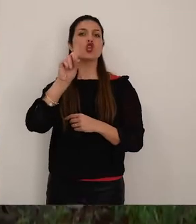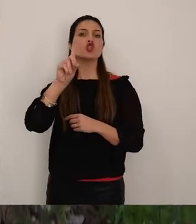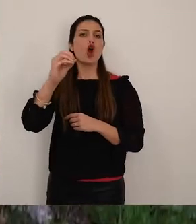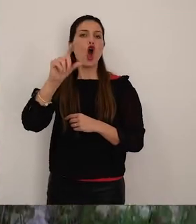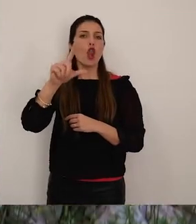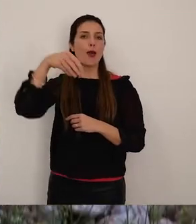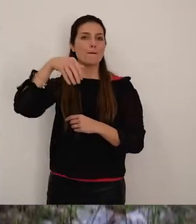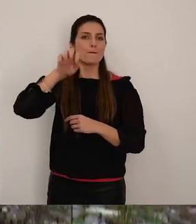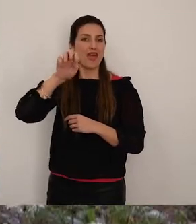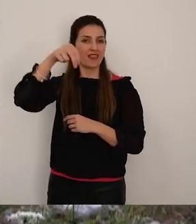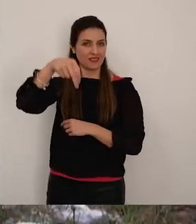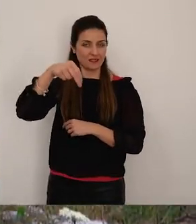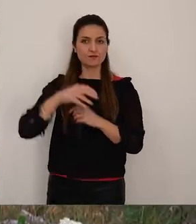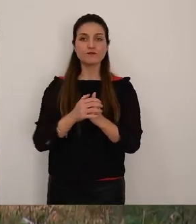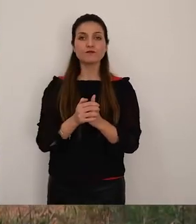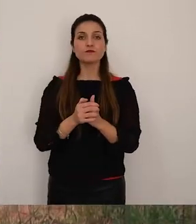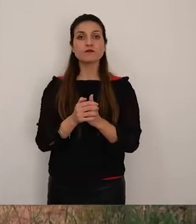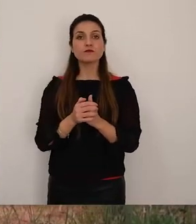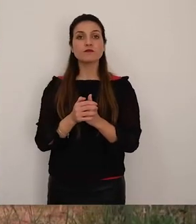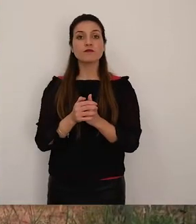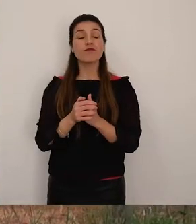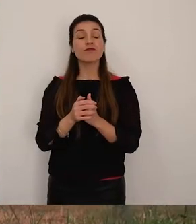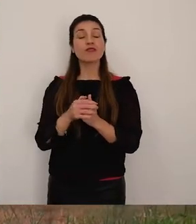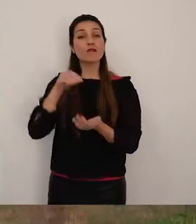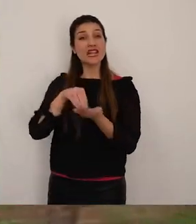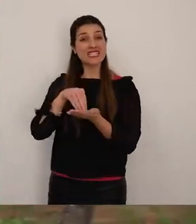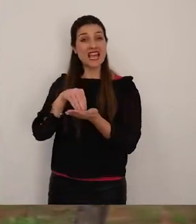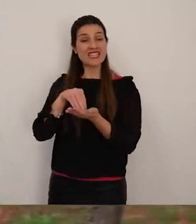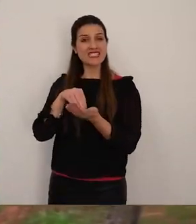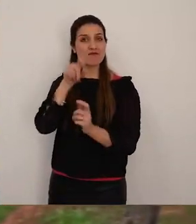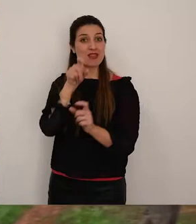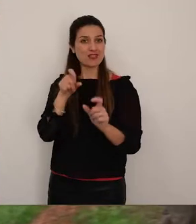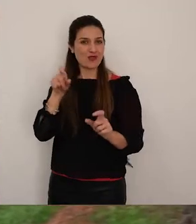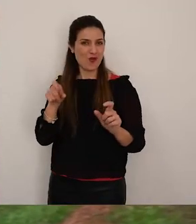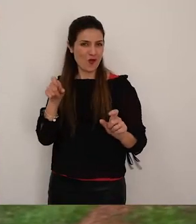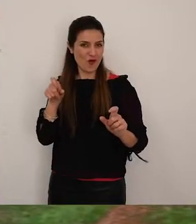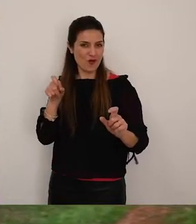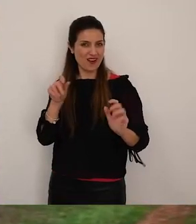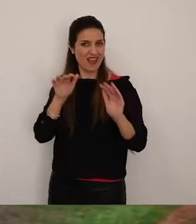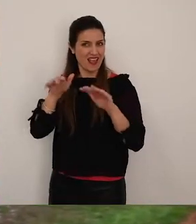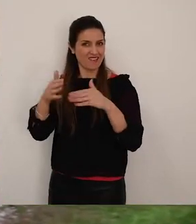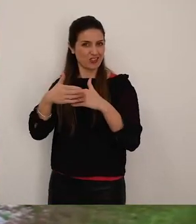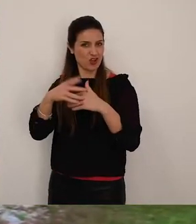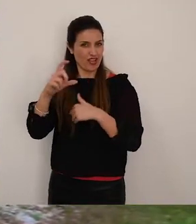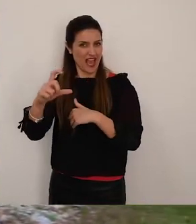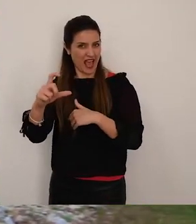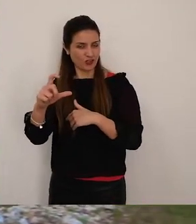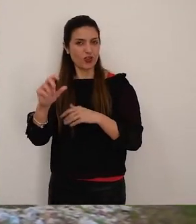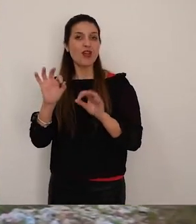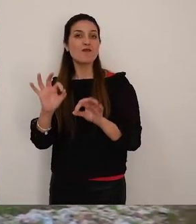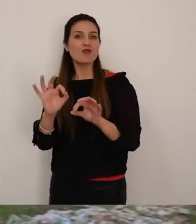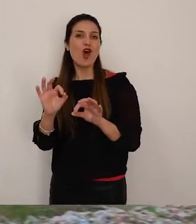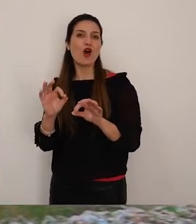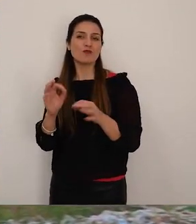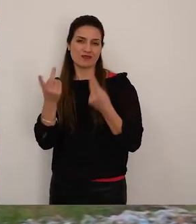la presenza antica dell'uomo nei pressi del territorio di cannule è testimoniata da queste maestose presenze o meglio da